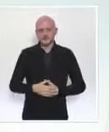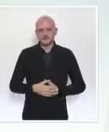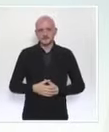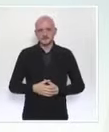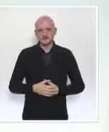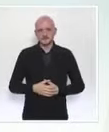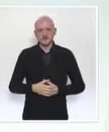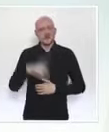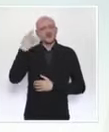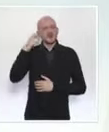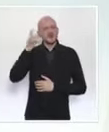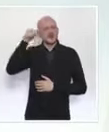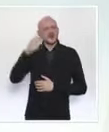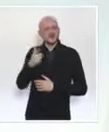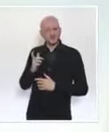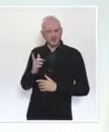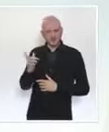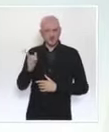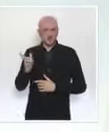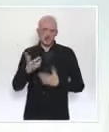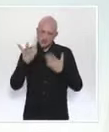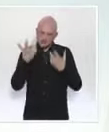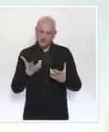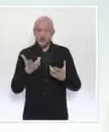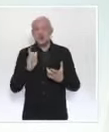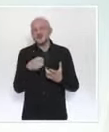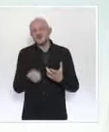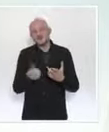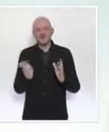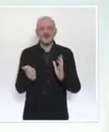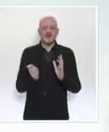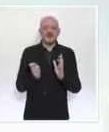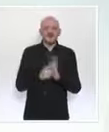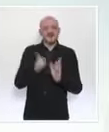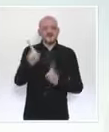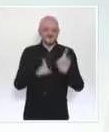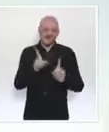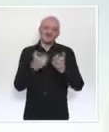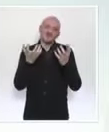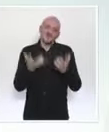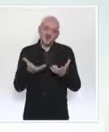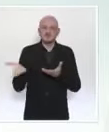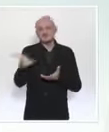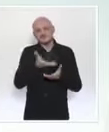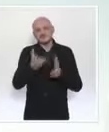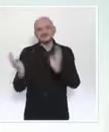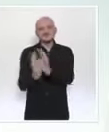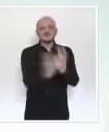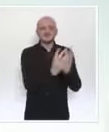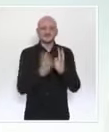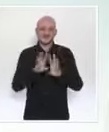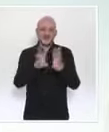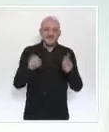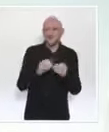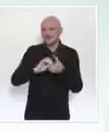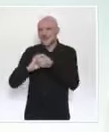vous pourrez retrouver vos proches pour les fêtes de fin d'année, pour passer ces moments précieux en famille ou entre amis. Mais cela